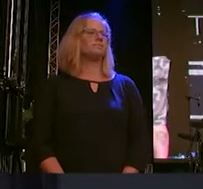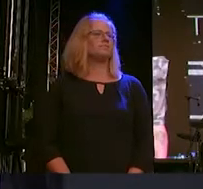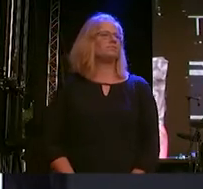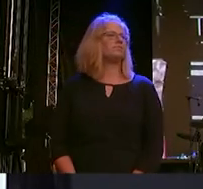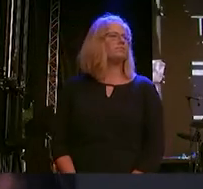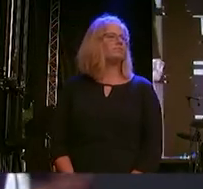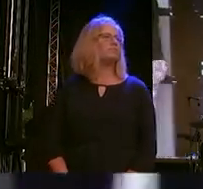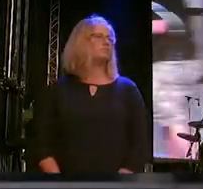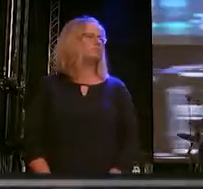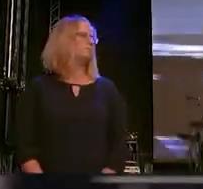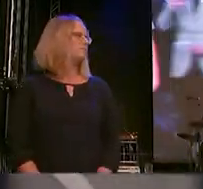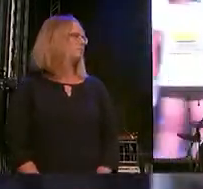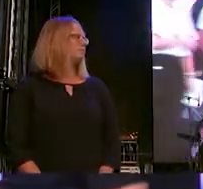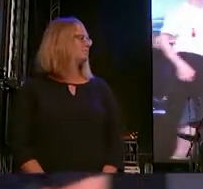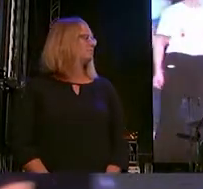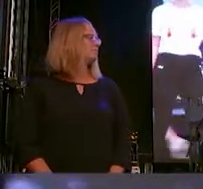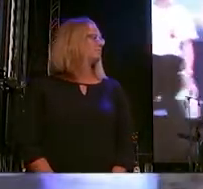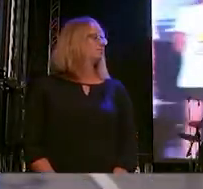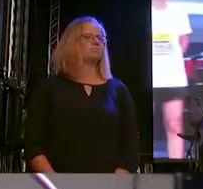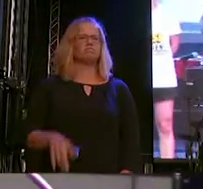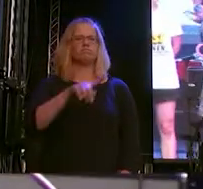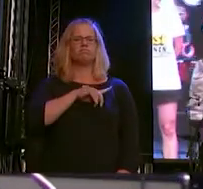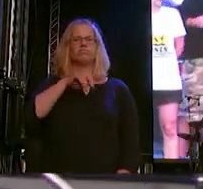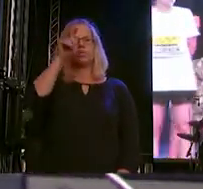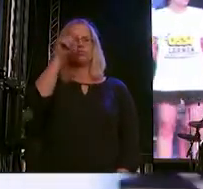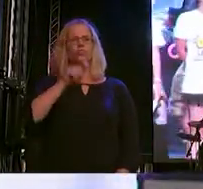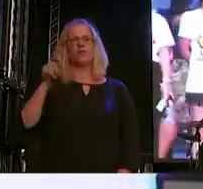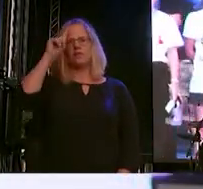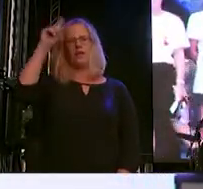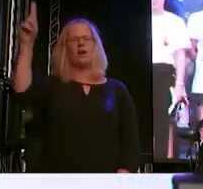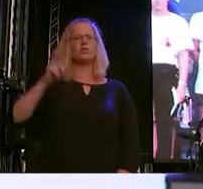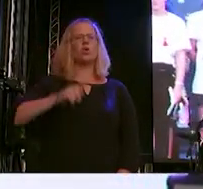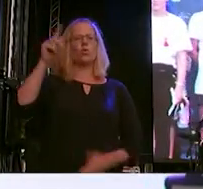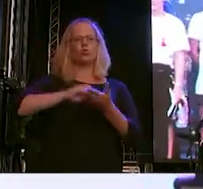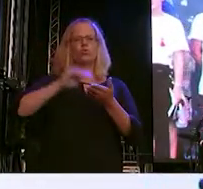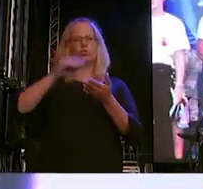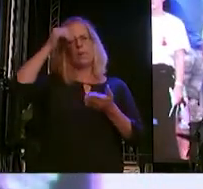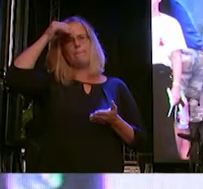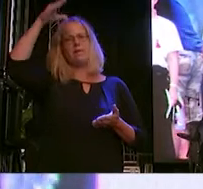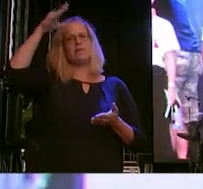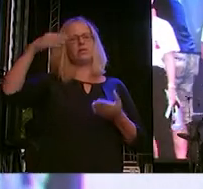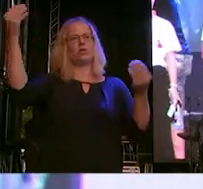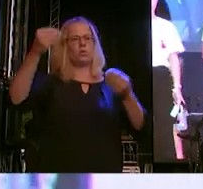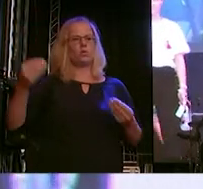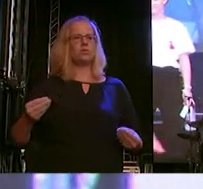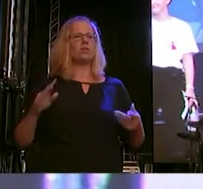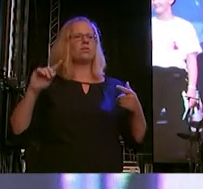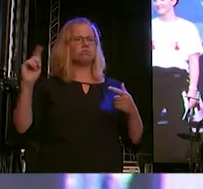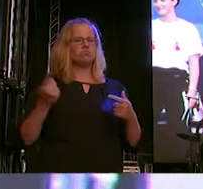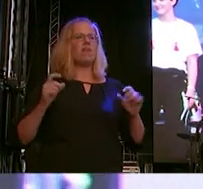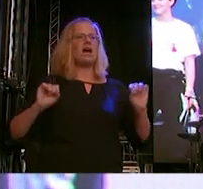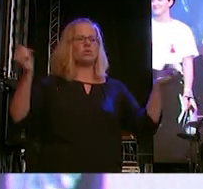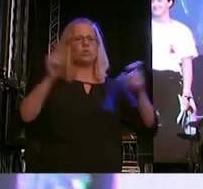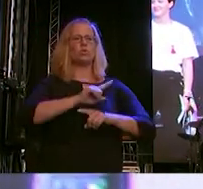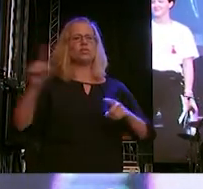Wir sprechen stellvertretend für den Studierendenrat der Hochschule für Bildende Künste, die Polizeiklasse Dresden und die Aktionen nicht neutral.